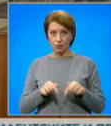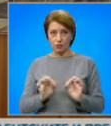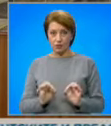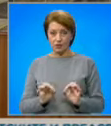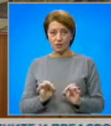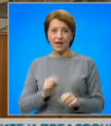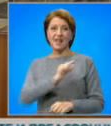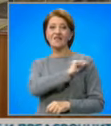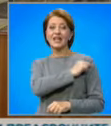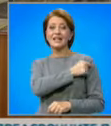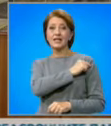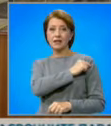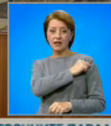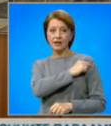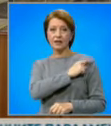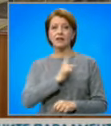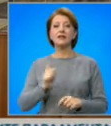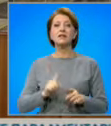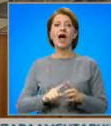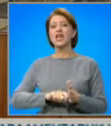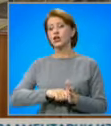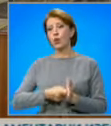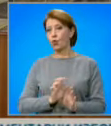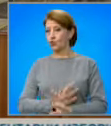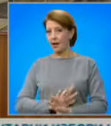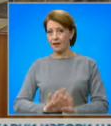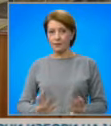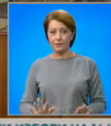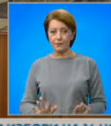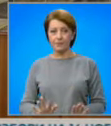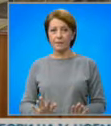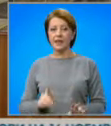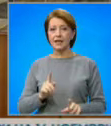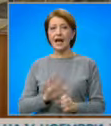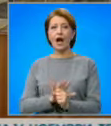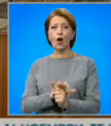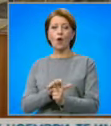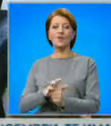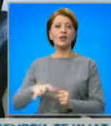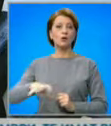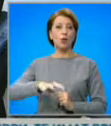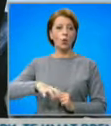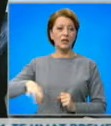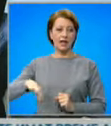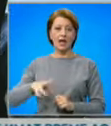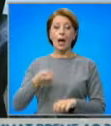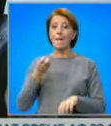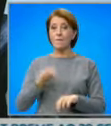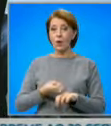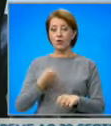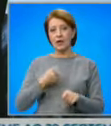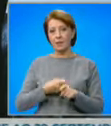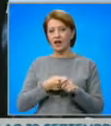вакцинираните бяха изключени в COVID отделението. В болницата